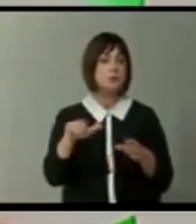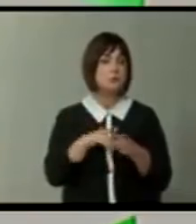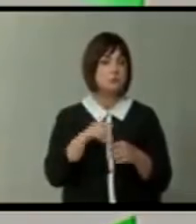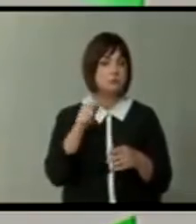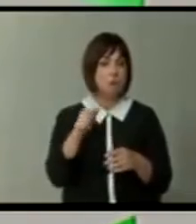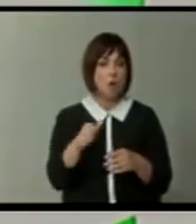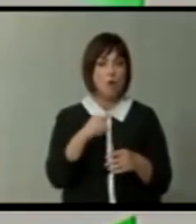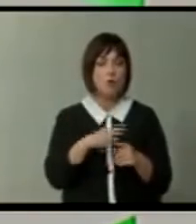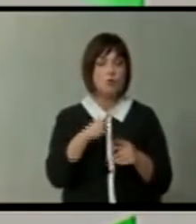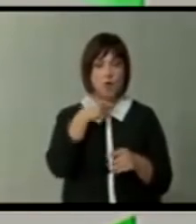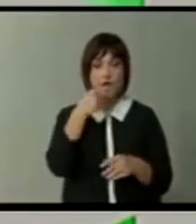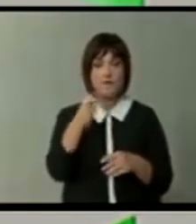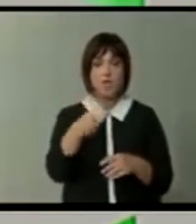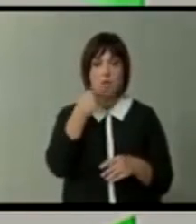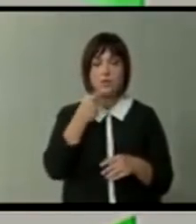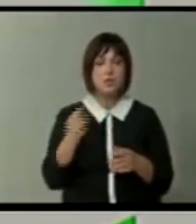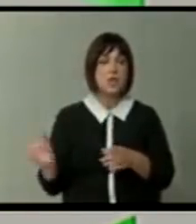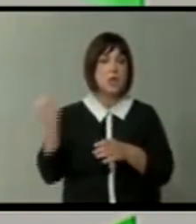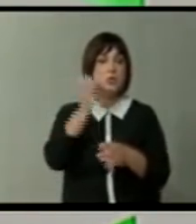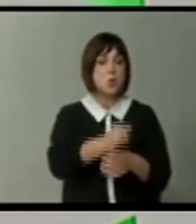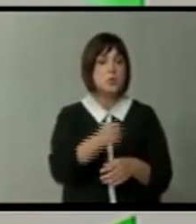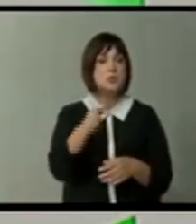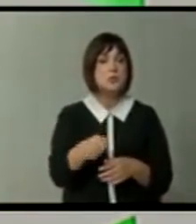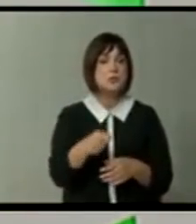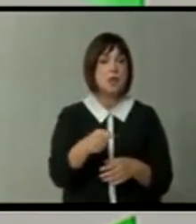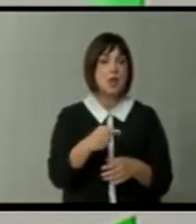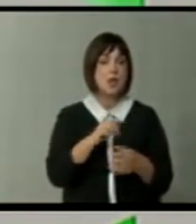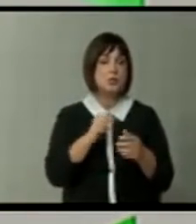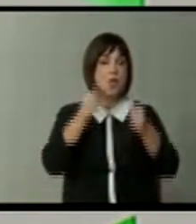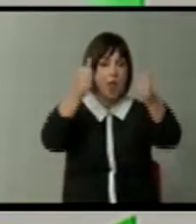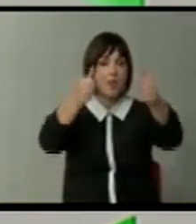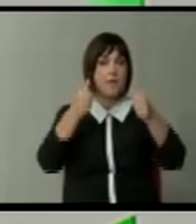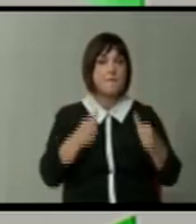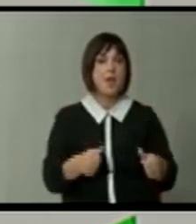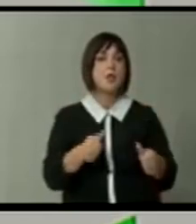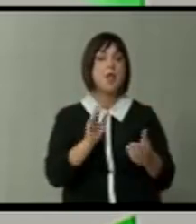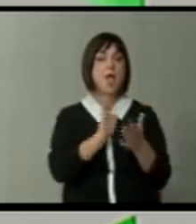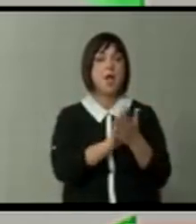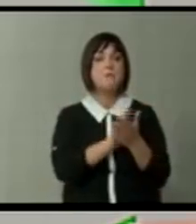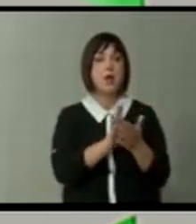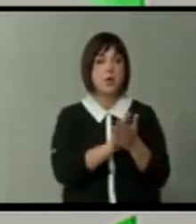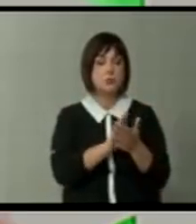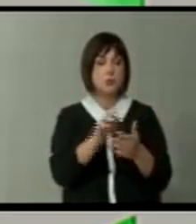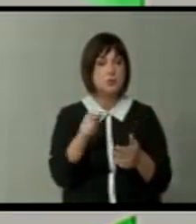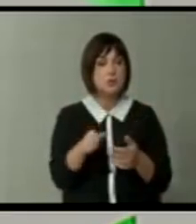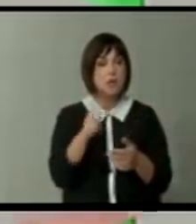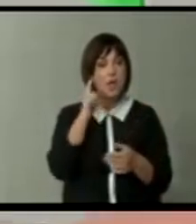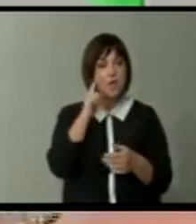или тоа што вие кажавте, се донесени тамо затоа што лепале плакати и аплаудирале и, не знам,